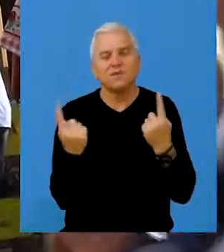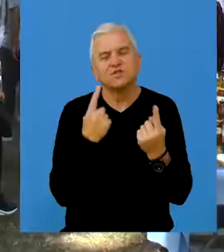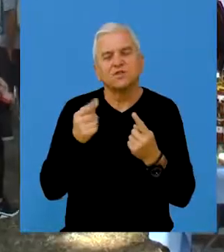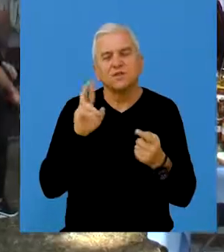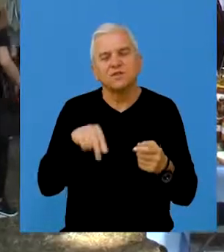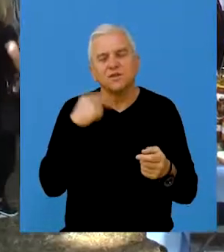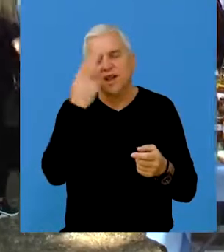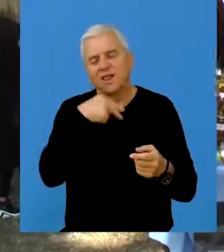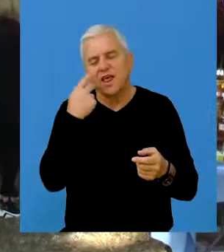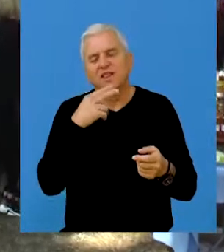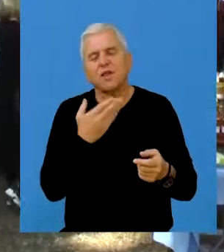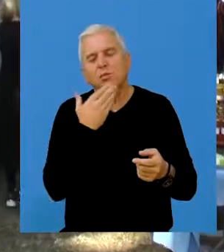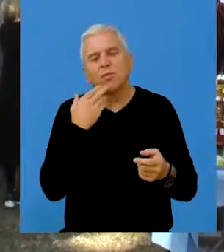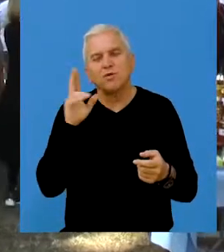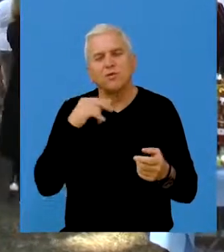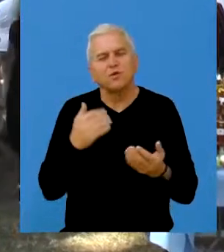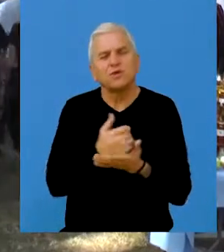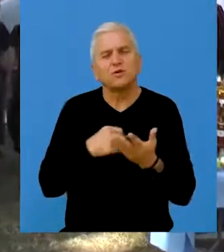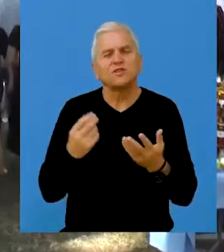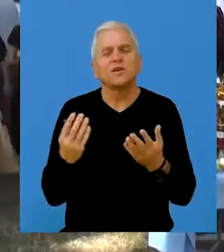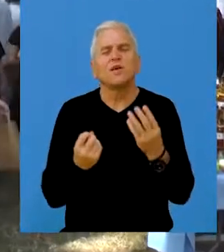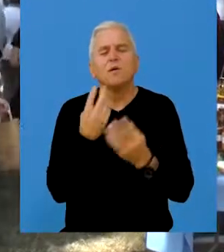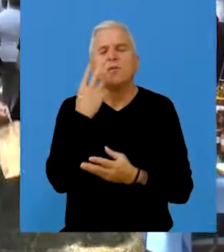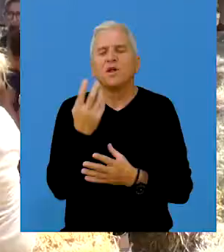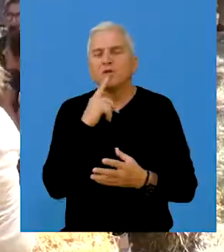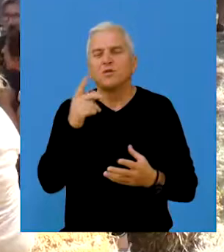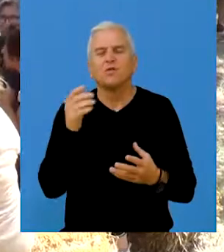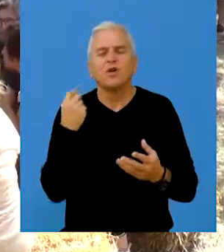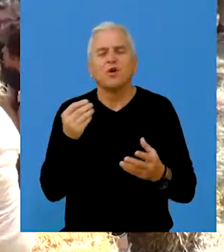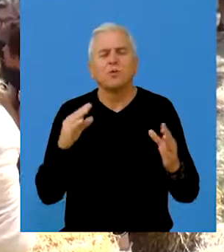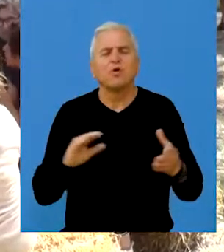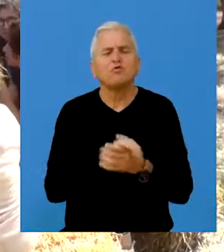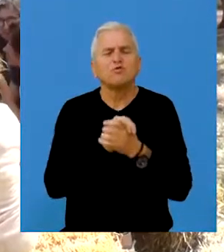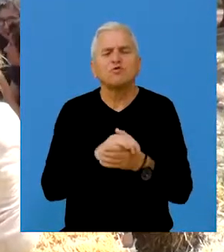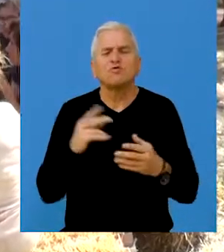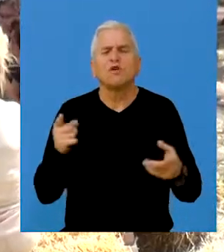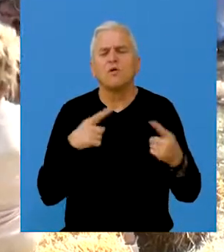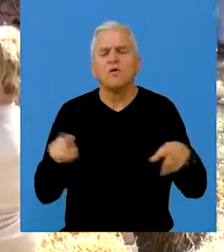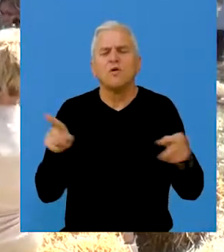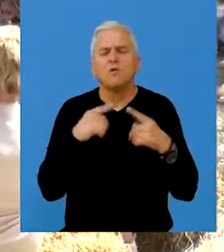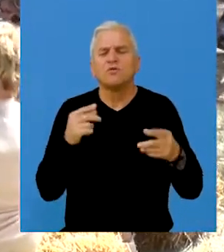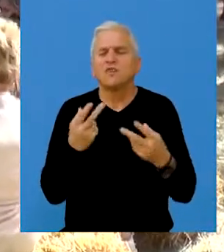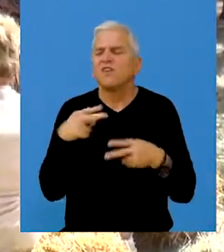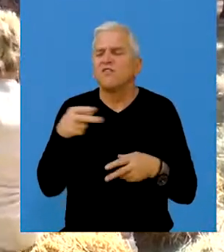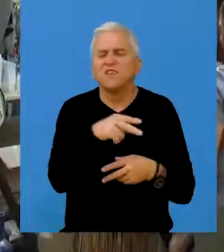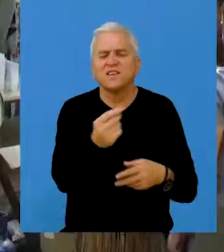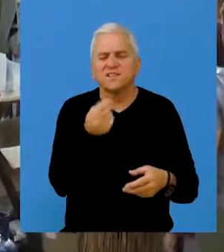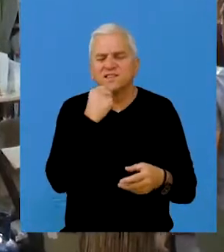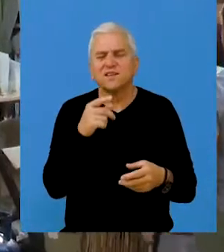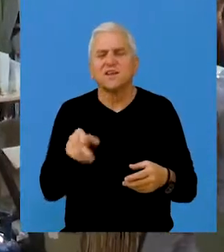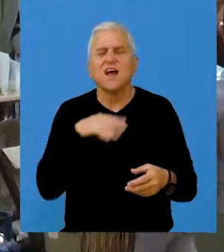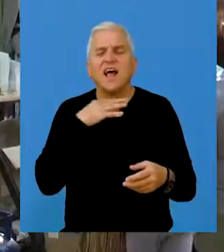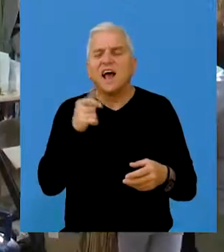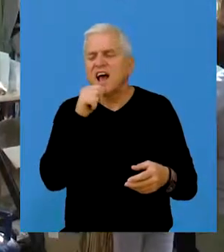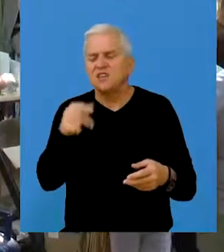prilika da se nedeljno poputni iskoristi u prirodi, u dobrom društvu uz odličnu muziku i raznovrsne gurmanluke. Sam